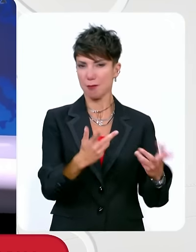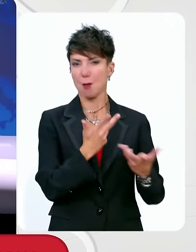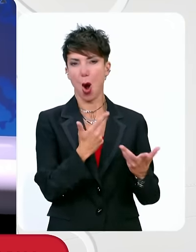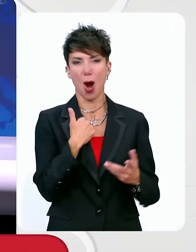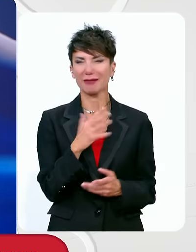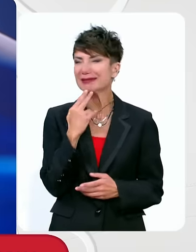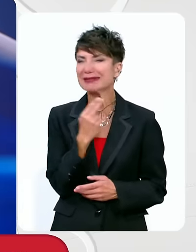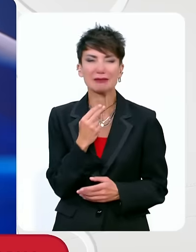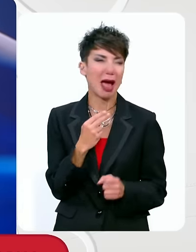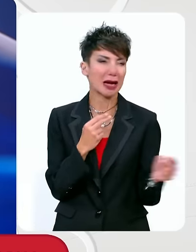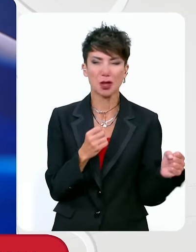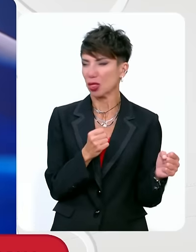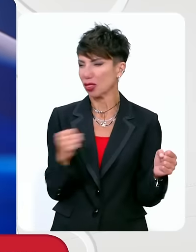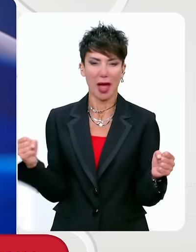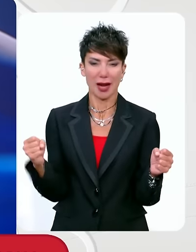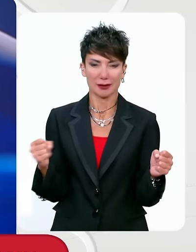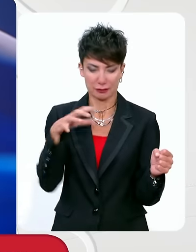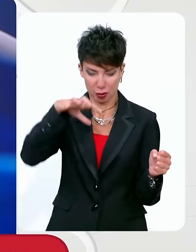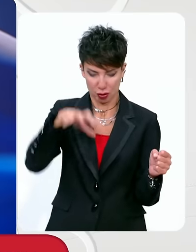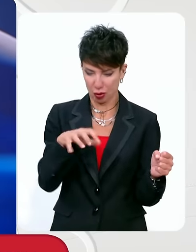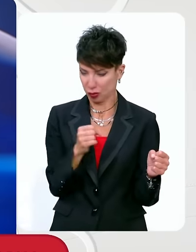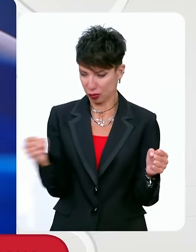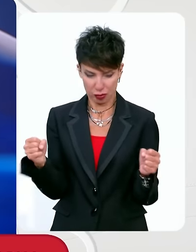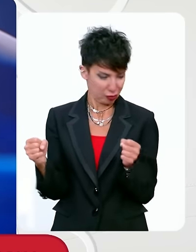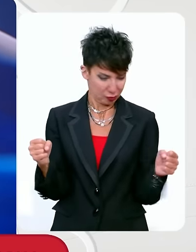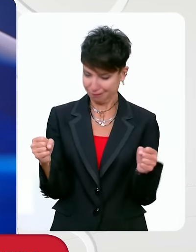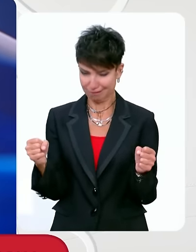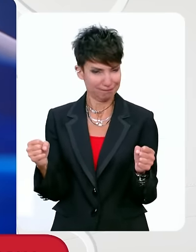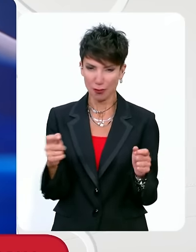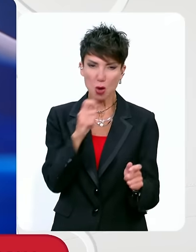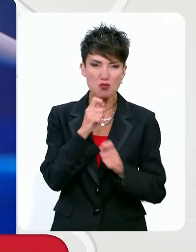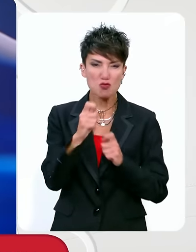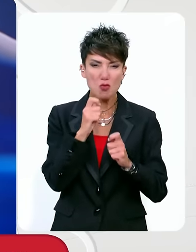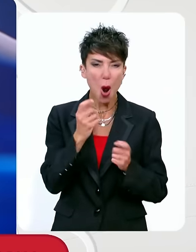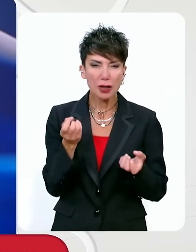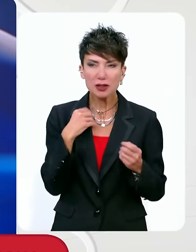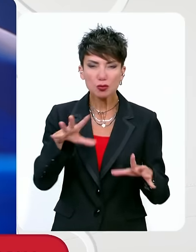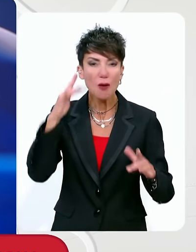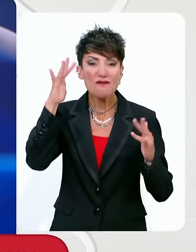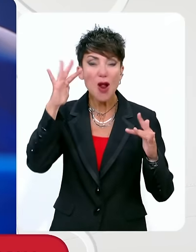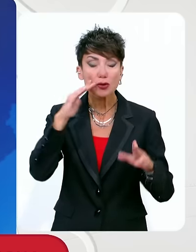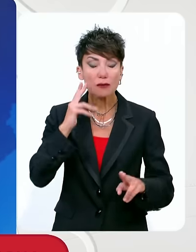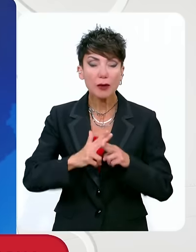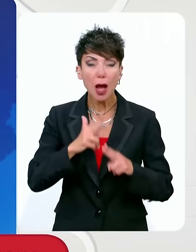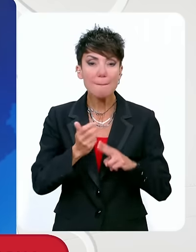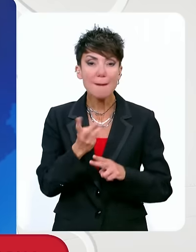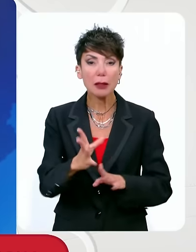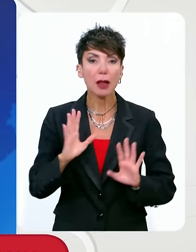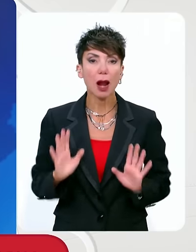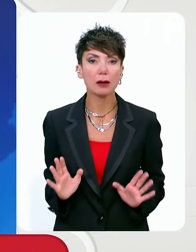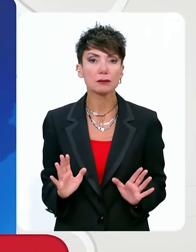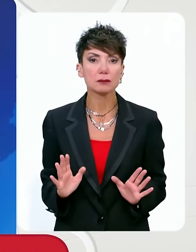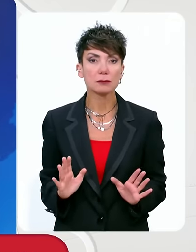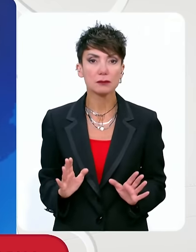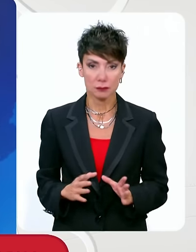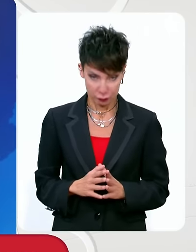δεξιός, οι γεωγραφικοί δηλαδή προσδιορισμοί που στην πολιτική δεν αποδίδουν τίποτα. Το σημερινό τοπίο